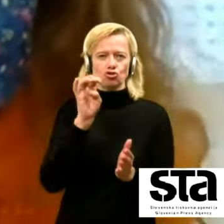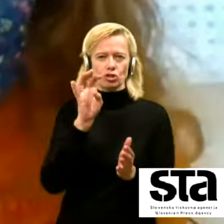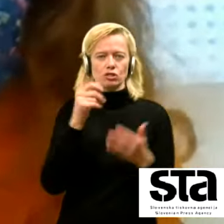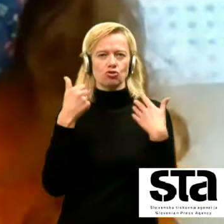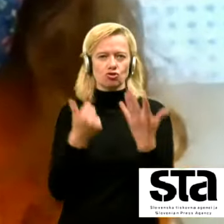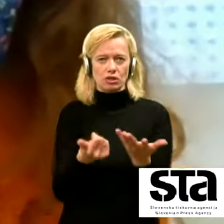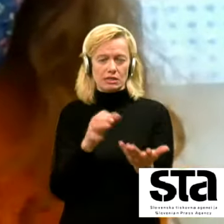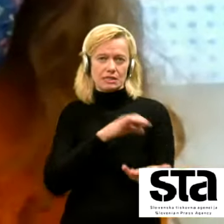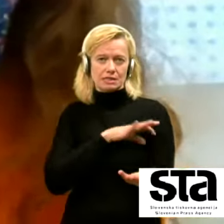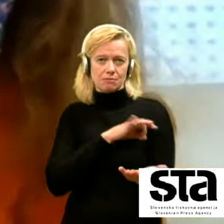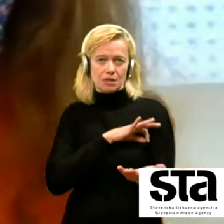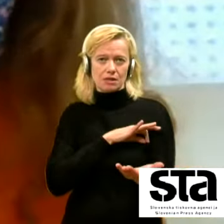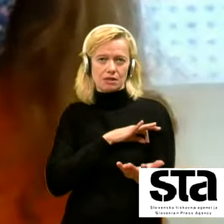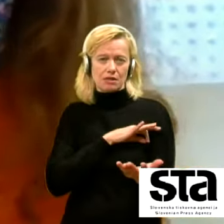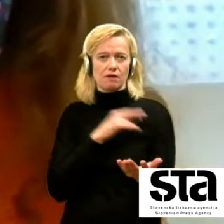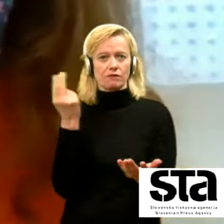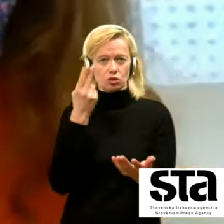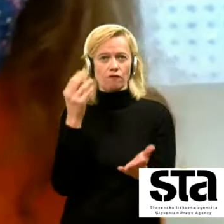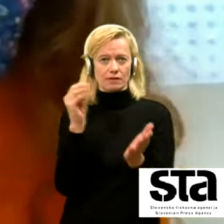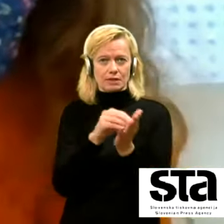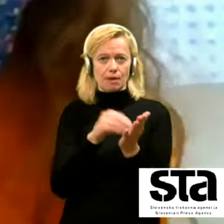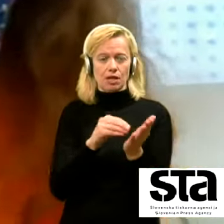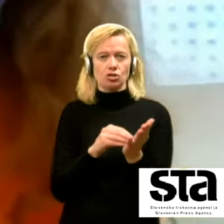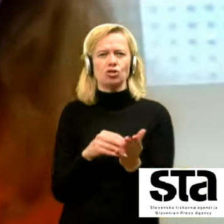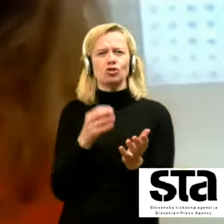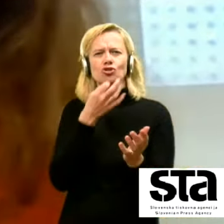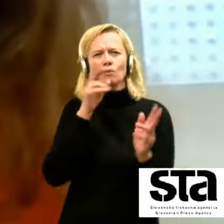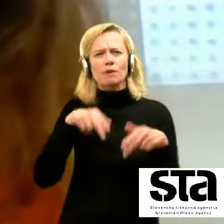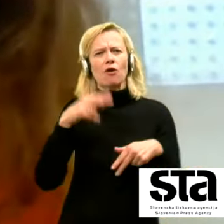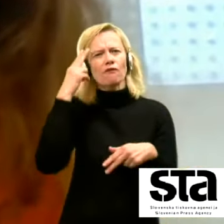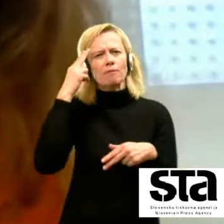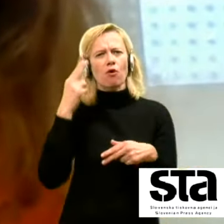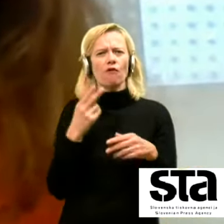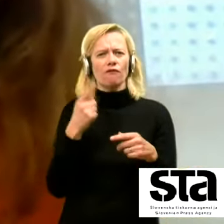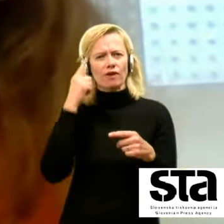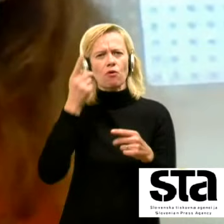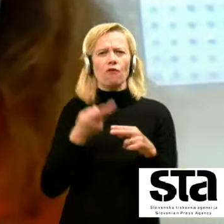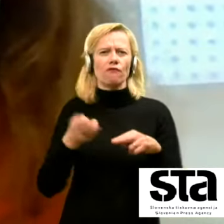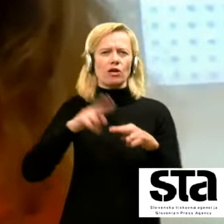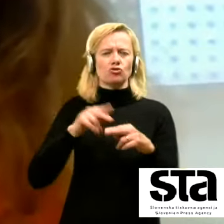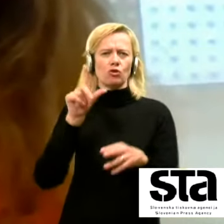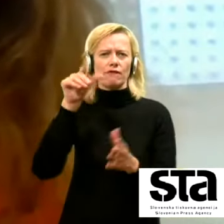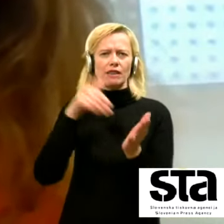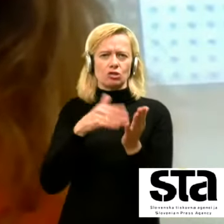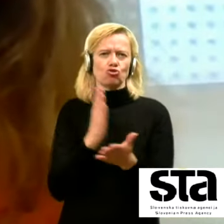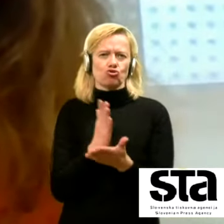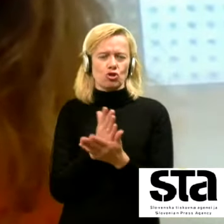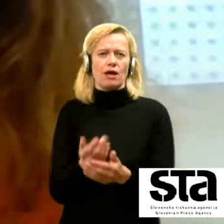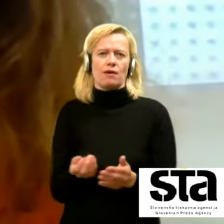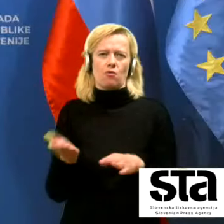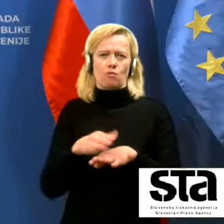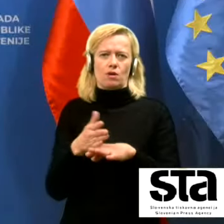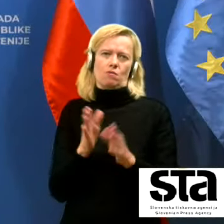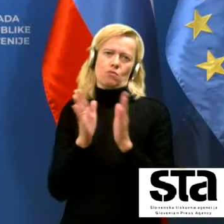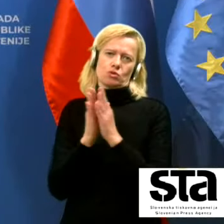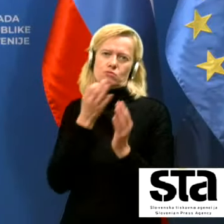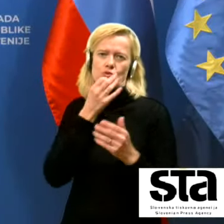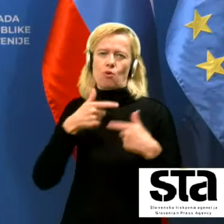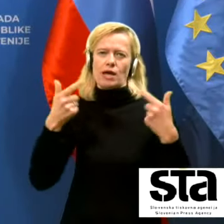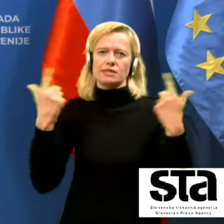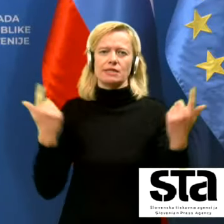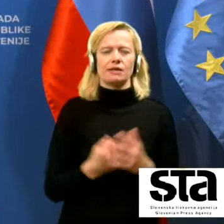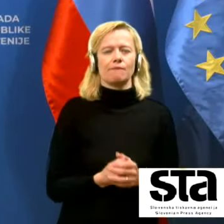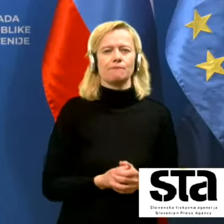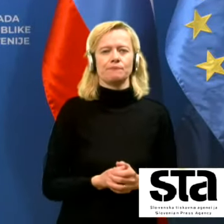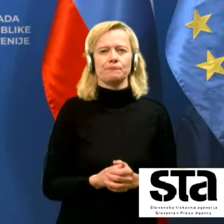1460 smrti v Sloveniji čeprav vemo, da jih je bilo že več kot 2000 če lahko pojasnite prosim te števite Ja